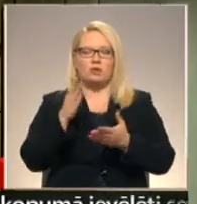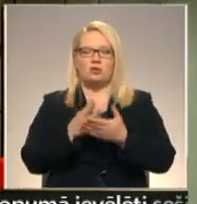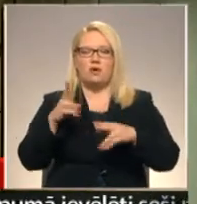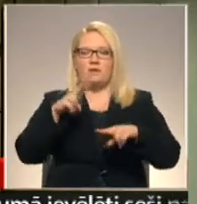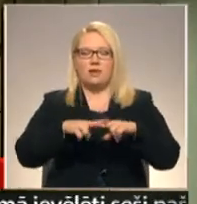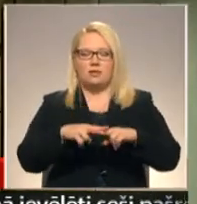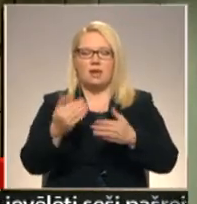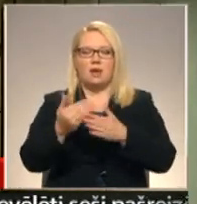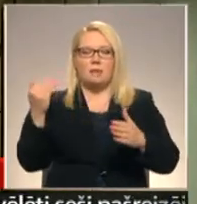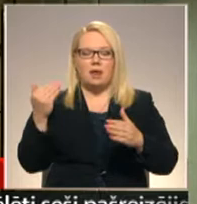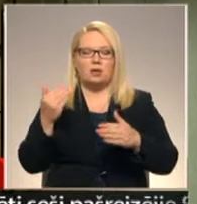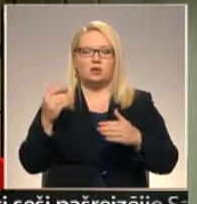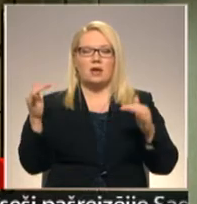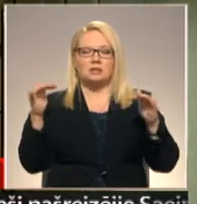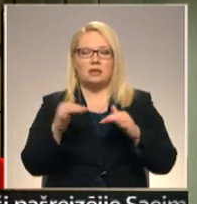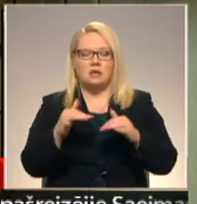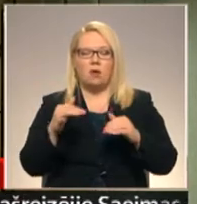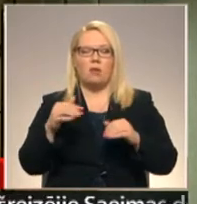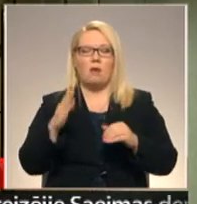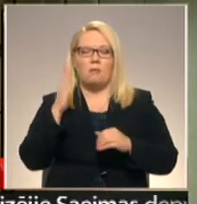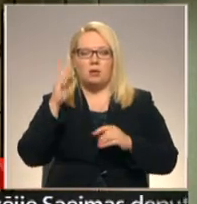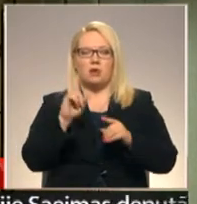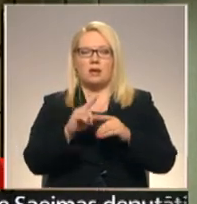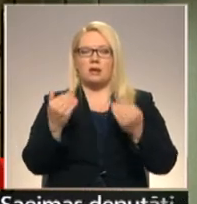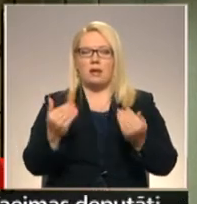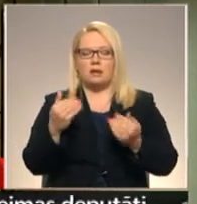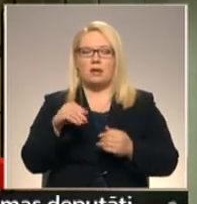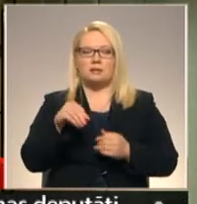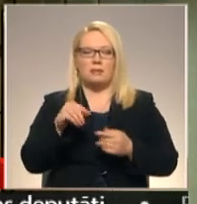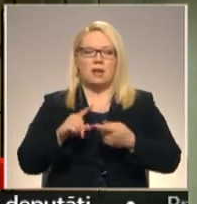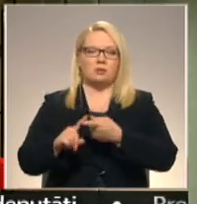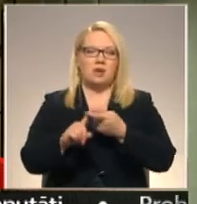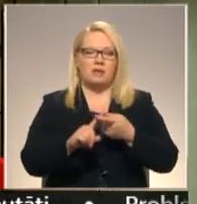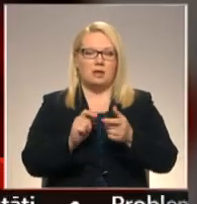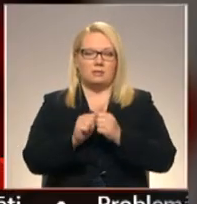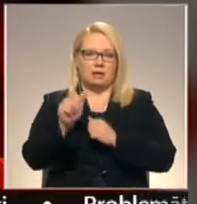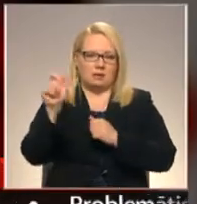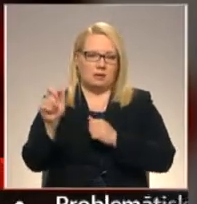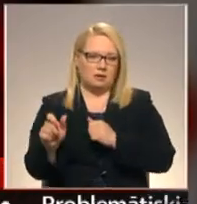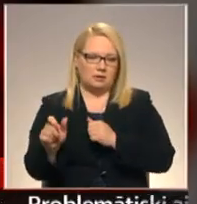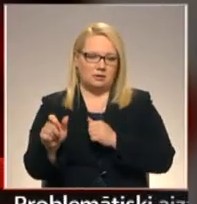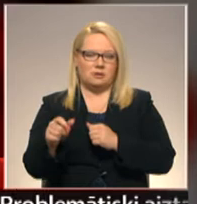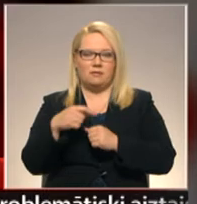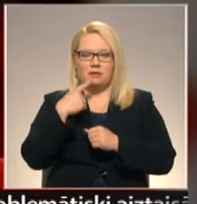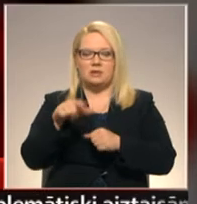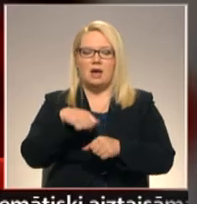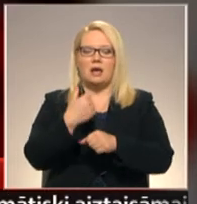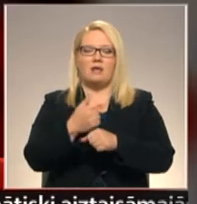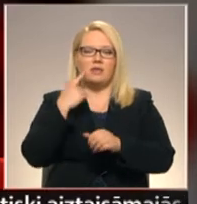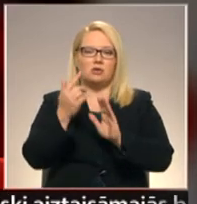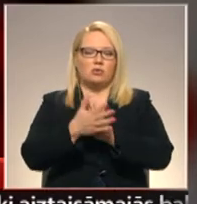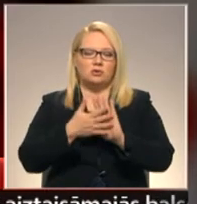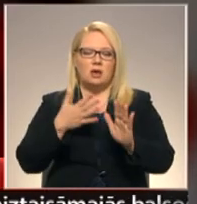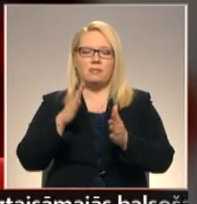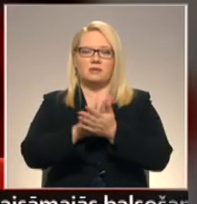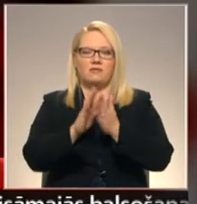iepriekšējā sasaukumā no Vidzemes partijas balsoja arī tagadējais Zemnieku Savienības līderis. Galvenais es saprastu un vienoties